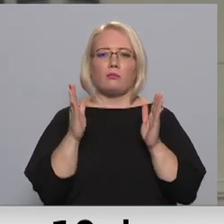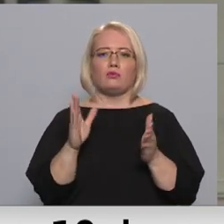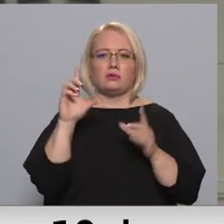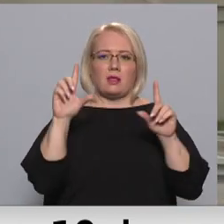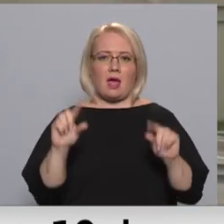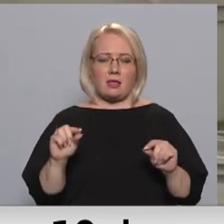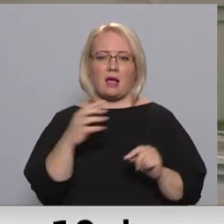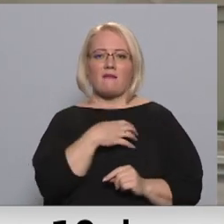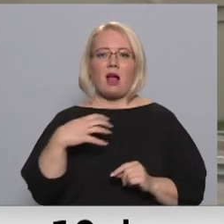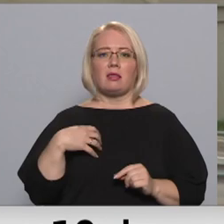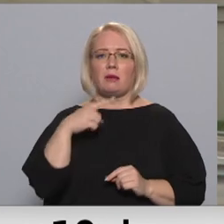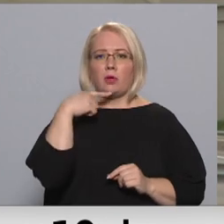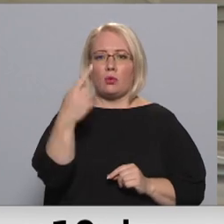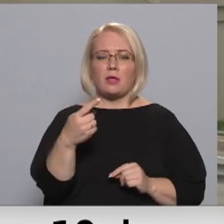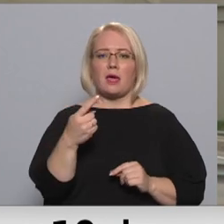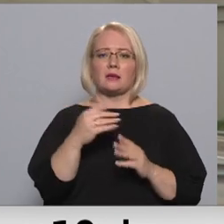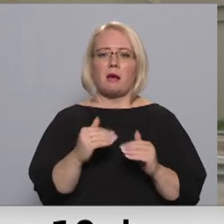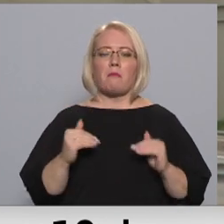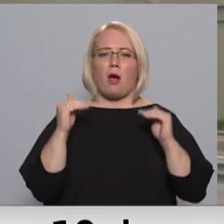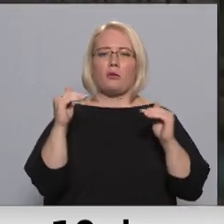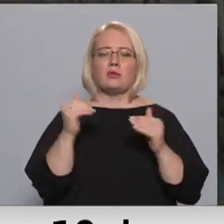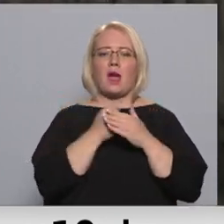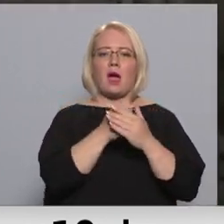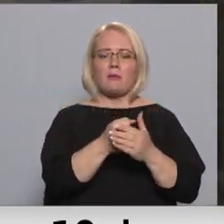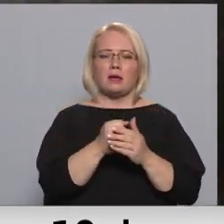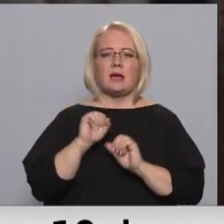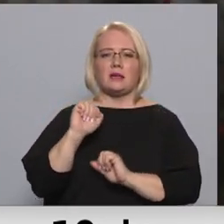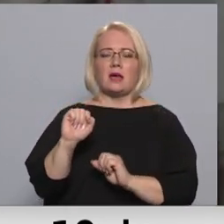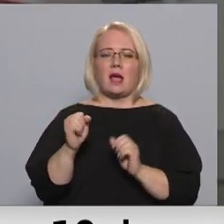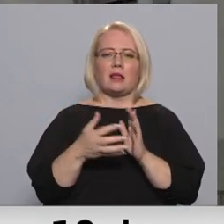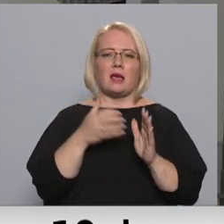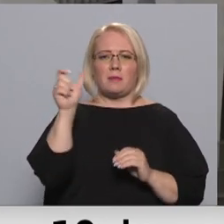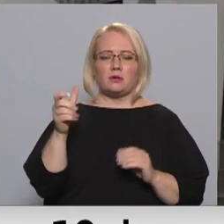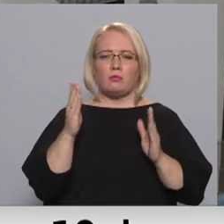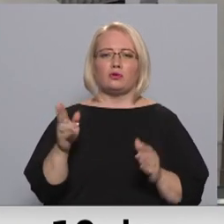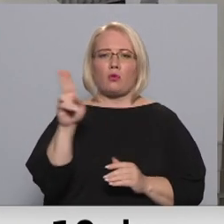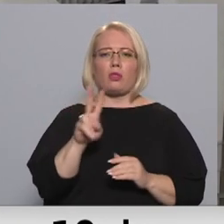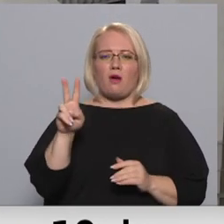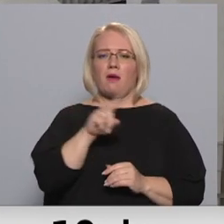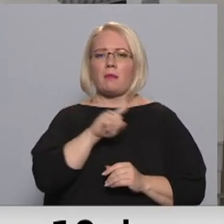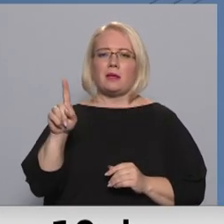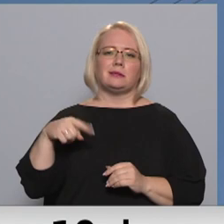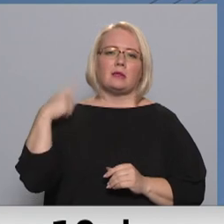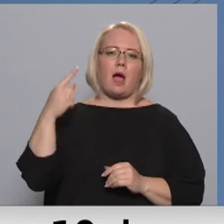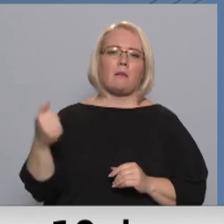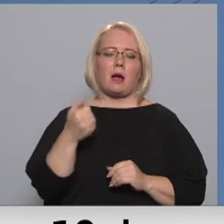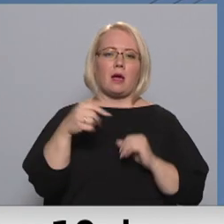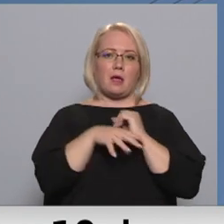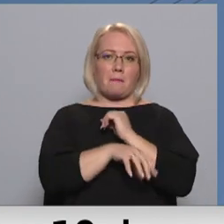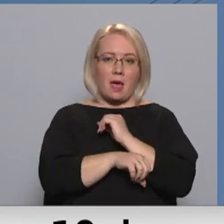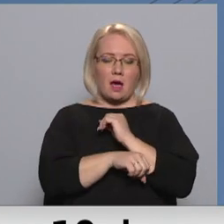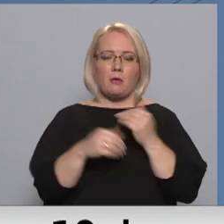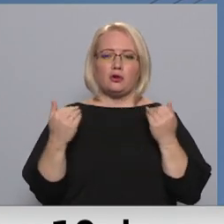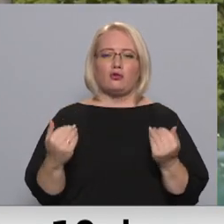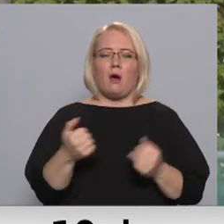Valdība noteikusi, ka paaugstināts atbalsts aizsargātajiem lietotājiem būs no novembra līdz nākamā gada beigām. Šogad atbalsts